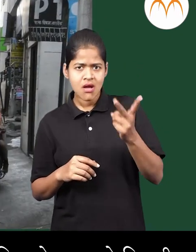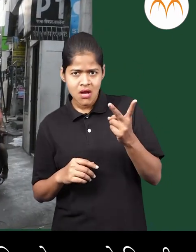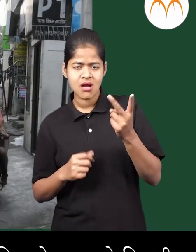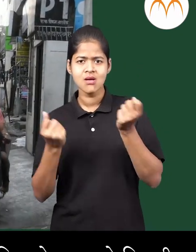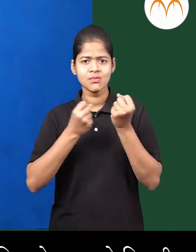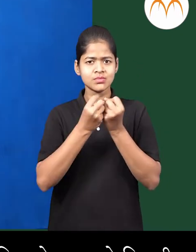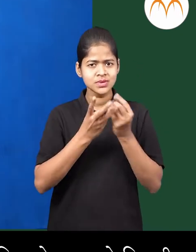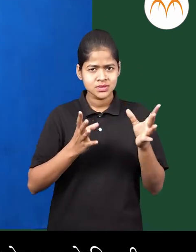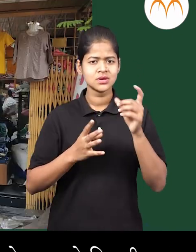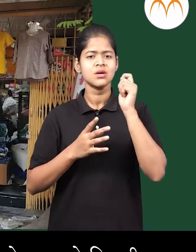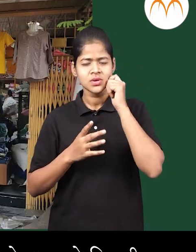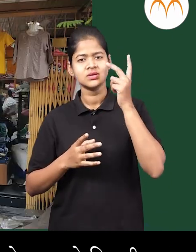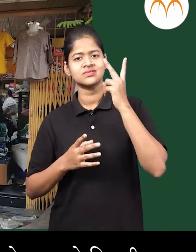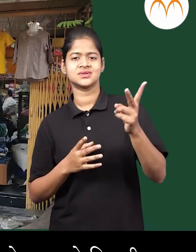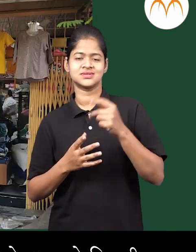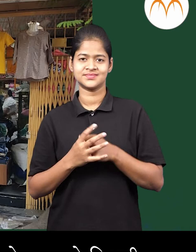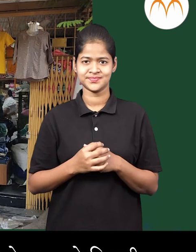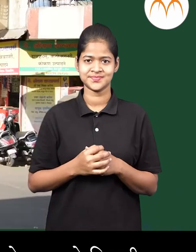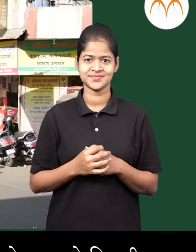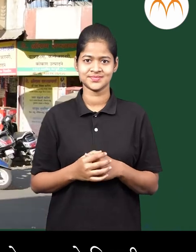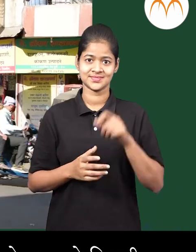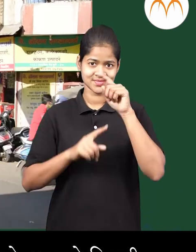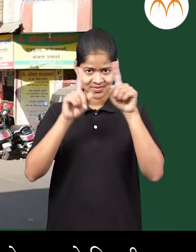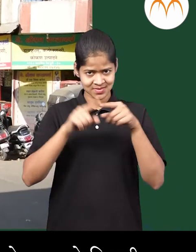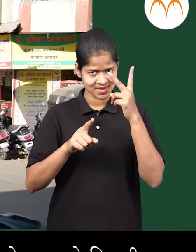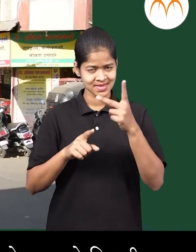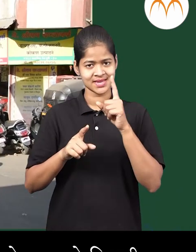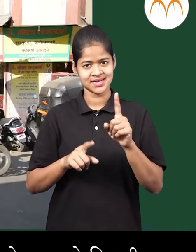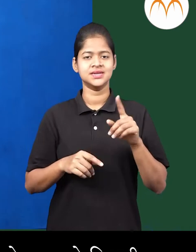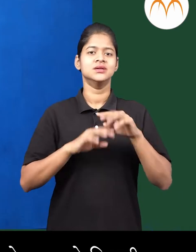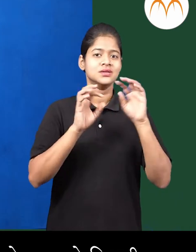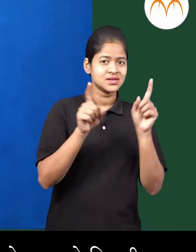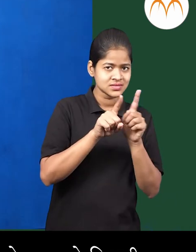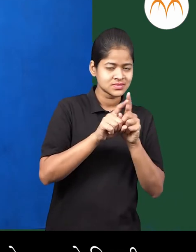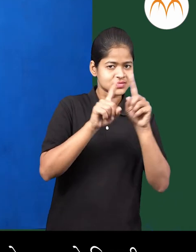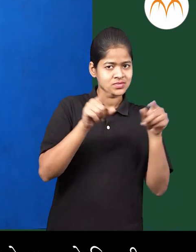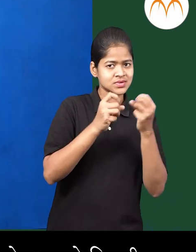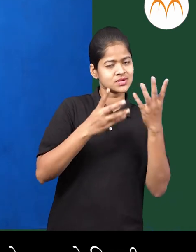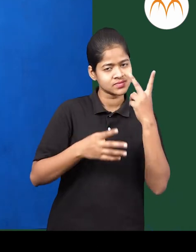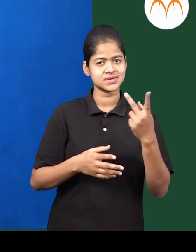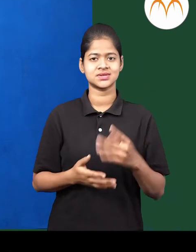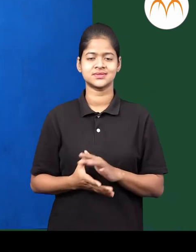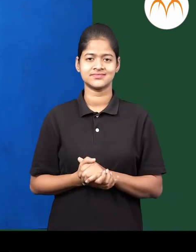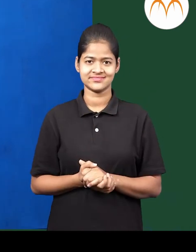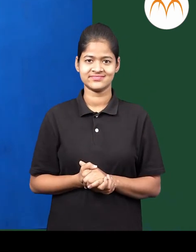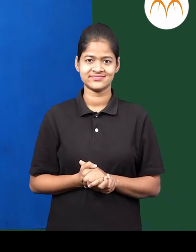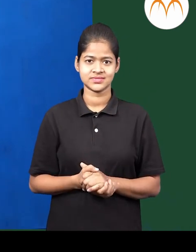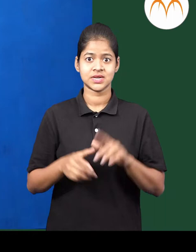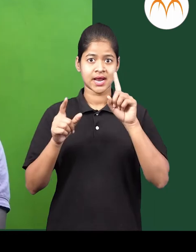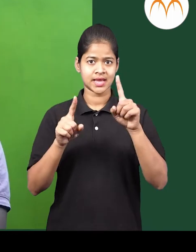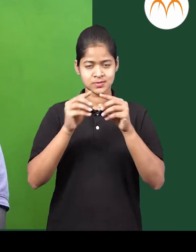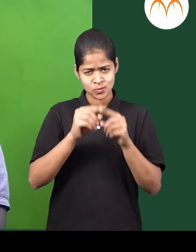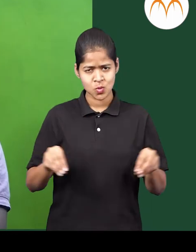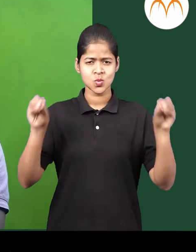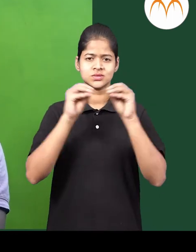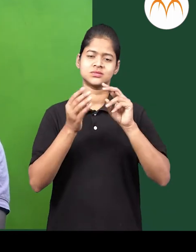मानस दिसली अपनेला एक दुखान दिसला तशीच अनेक दुखान दिसली एका पेक्षा जासत अनेक